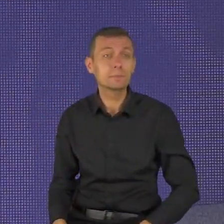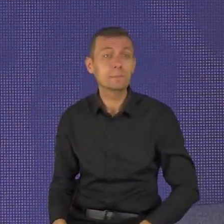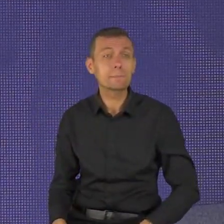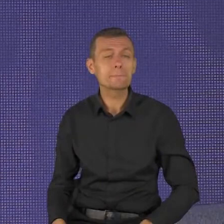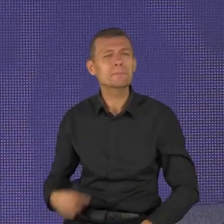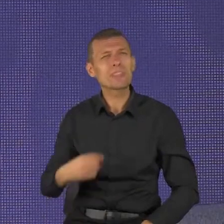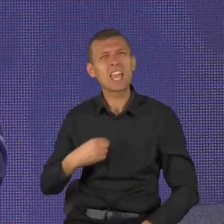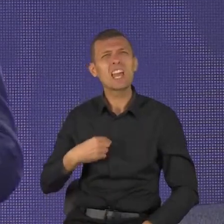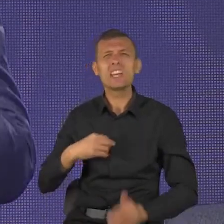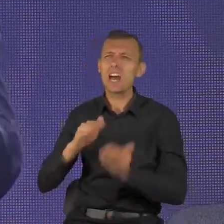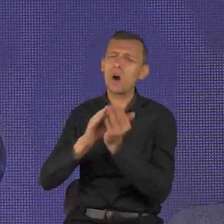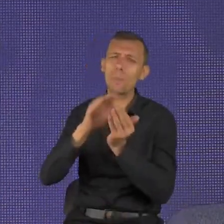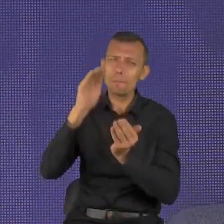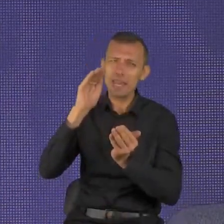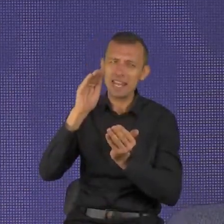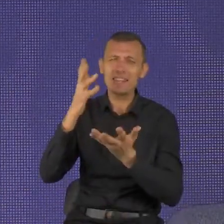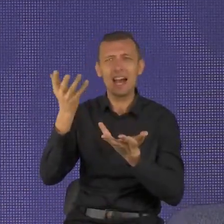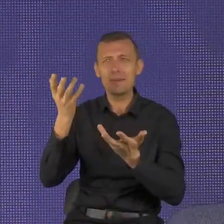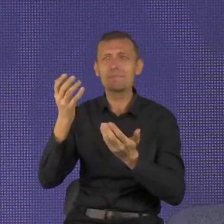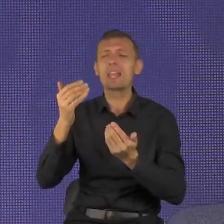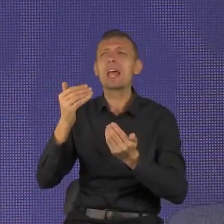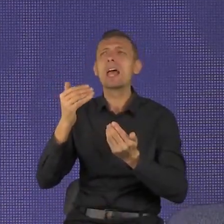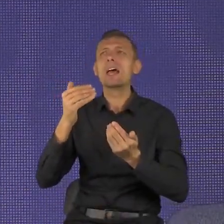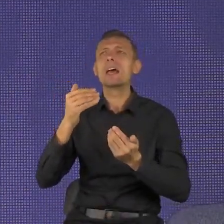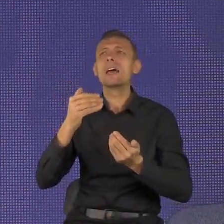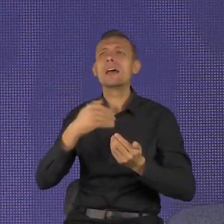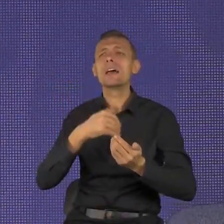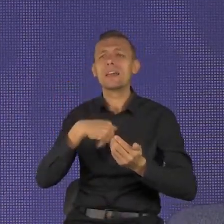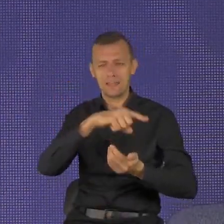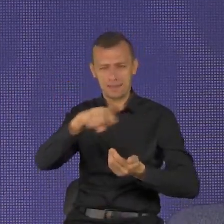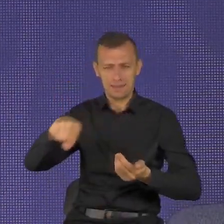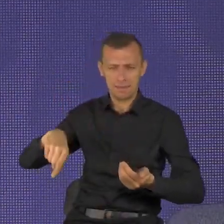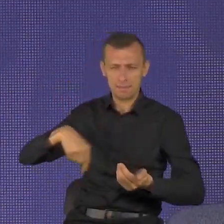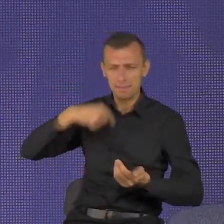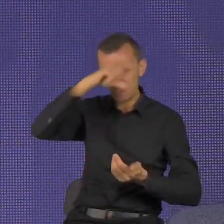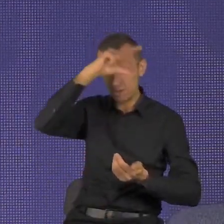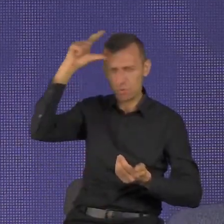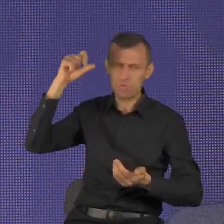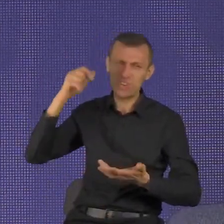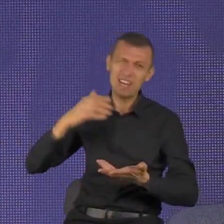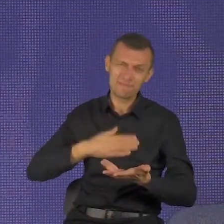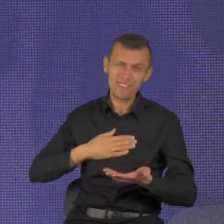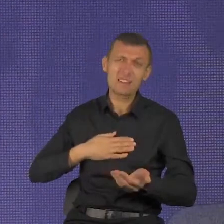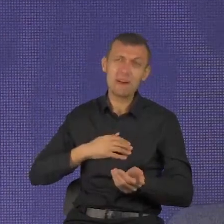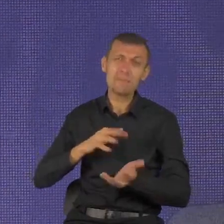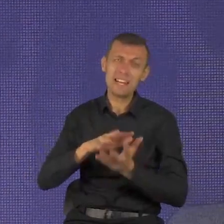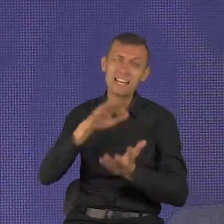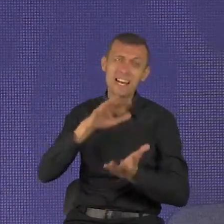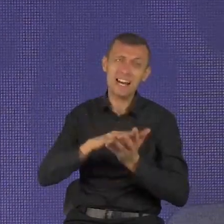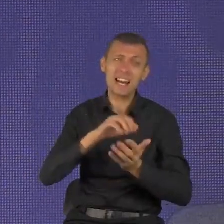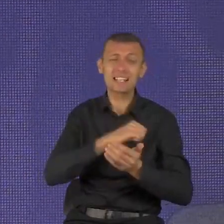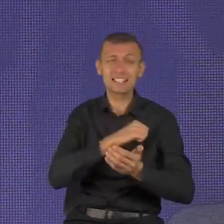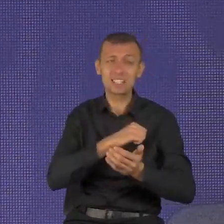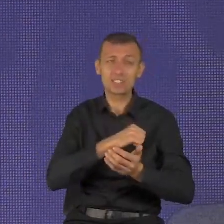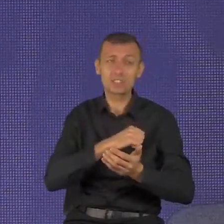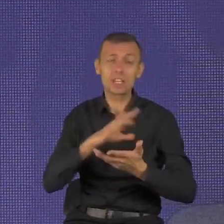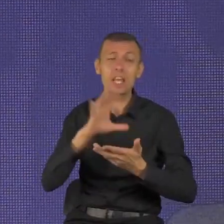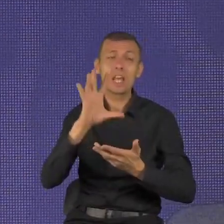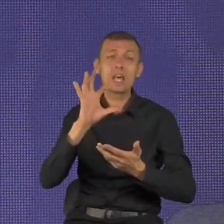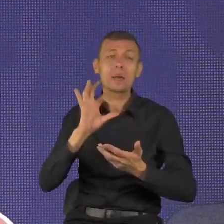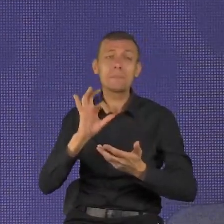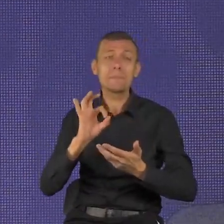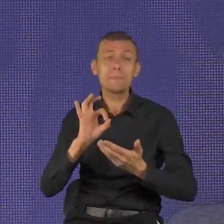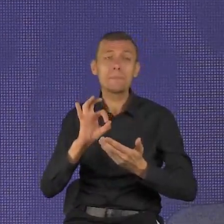mam takie wrażenie, że my ludzie z natury naszej grzesznej, odziedziczonej po grzesznych rodzicach, natury nie